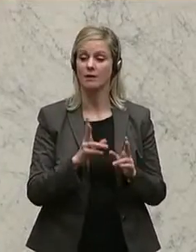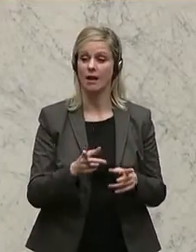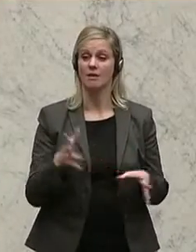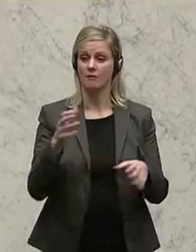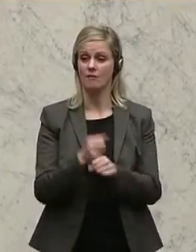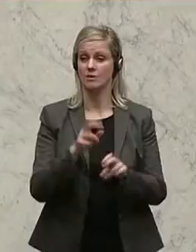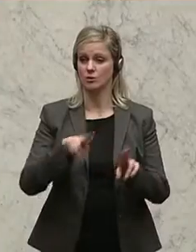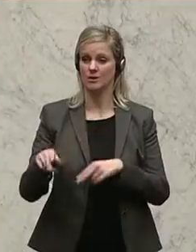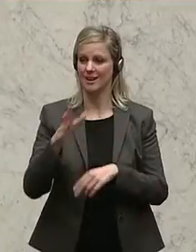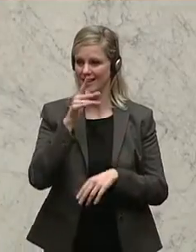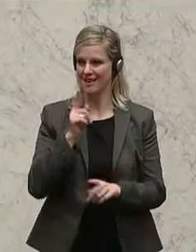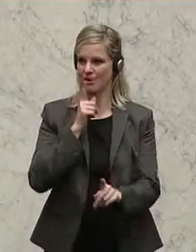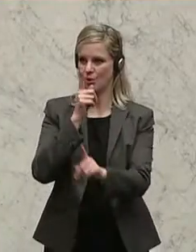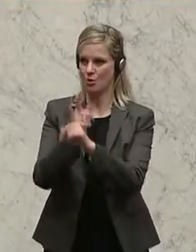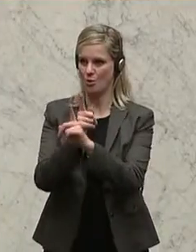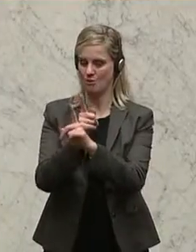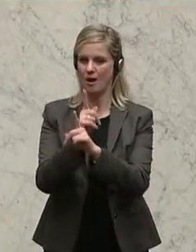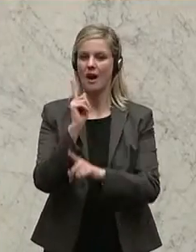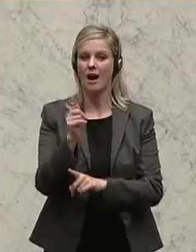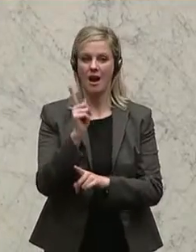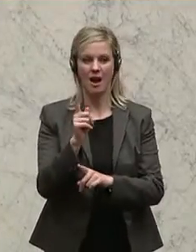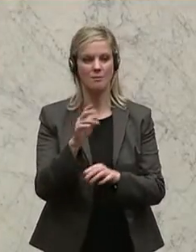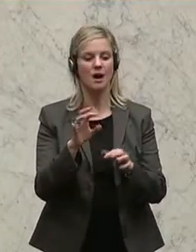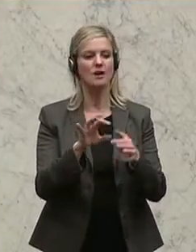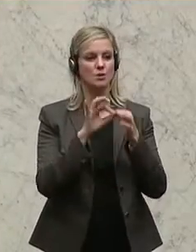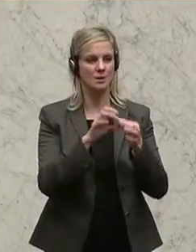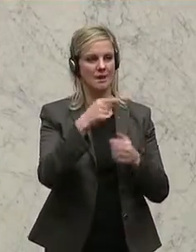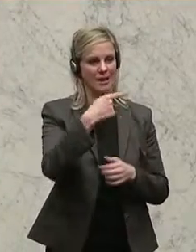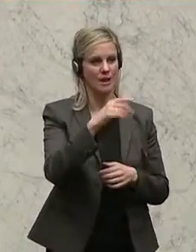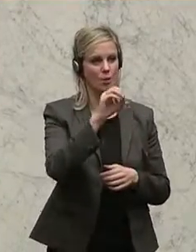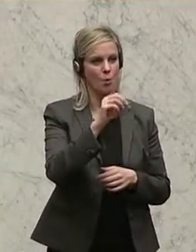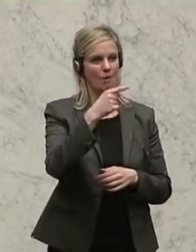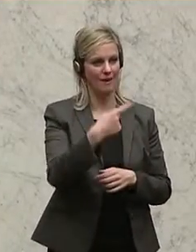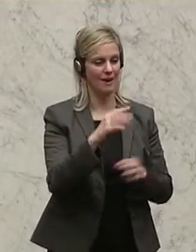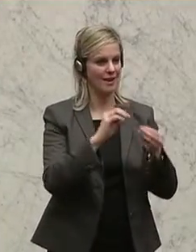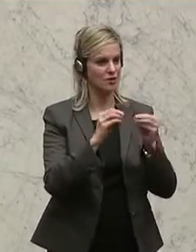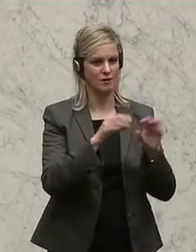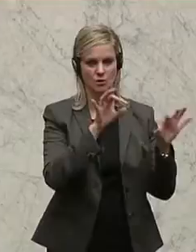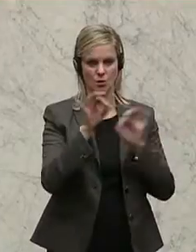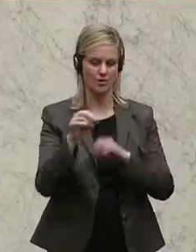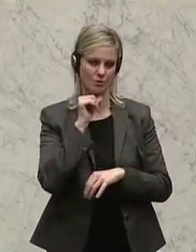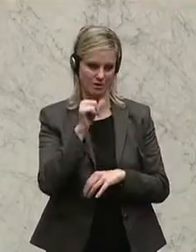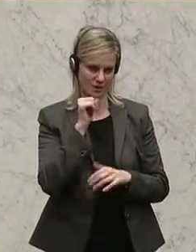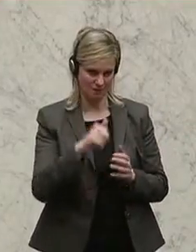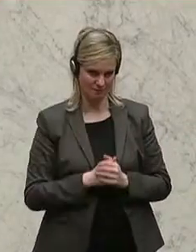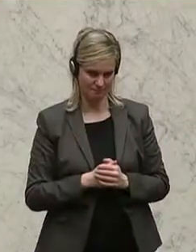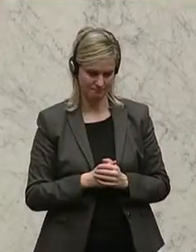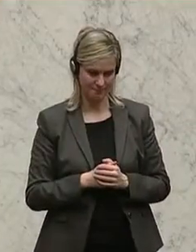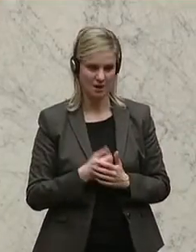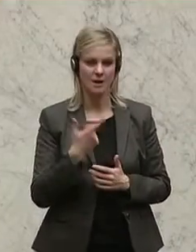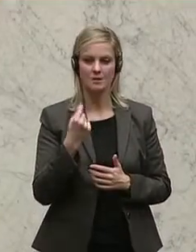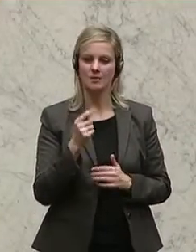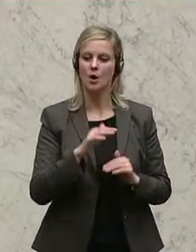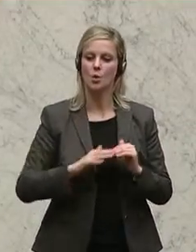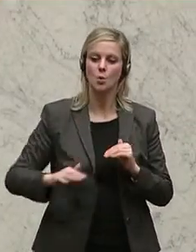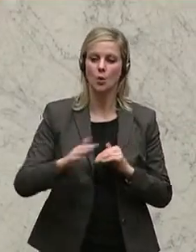Verfassungsgerichtshof zu gehen, nicht jedoch über Fragen der GOG, der Geschäftsordnung. Das heißt, ausschließlich Fragen, die durch